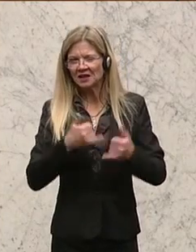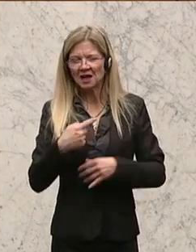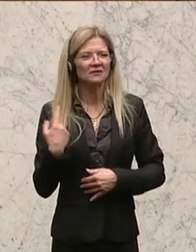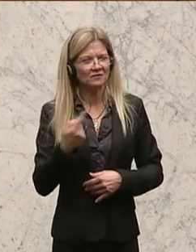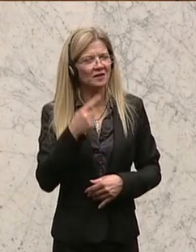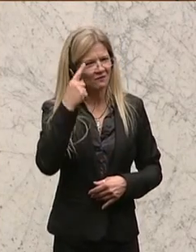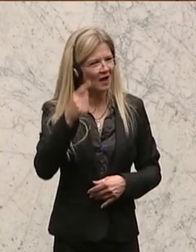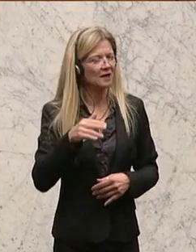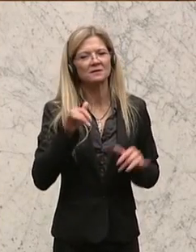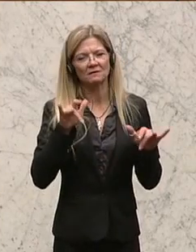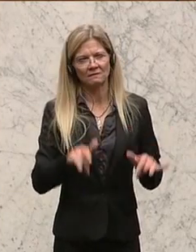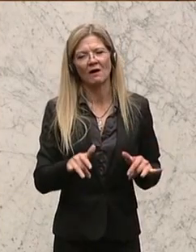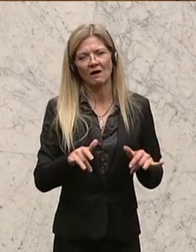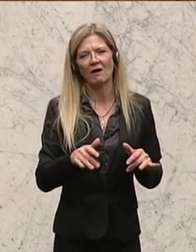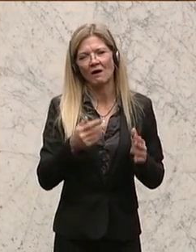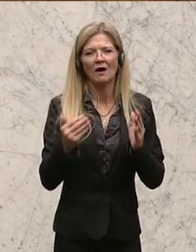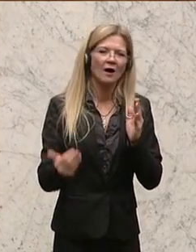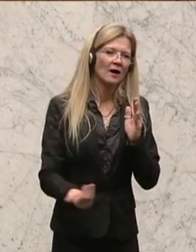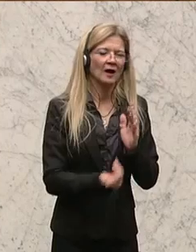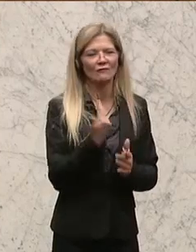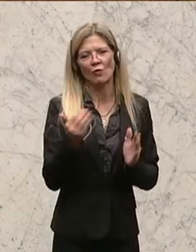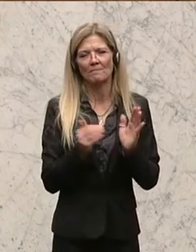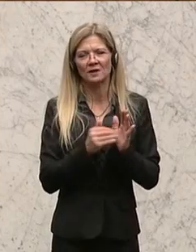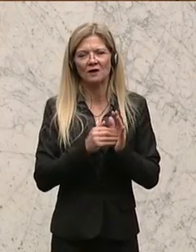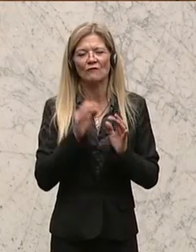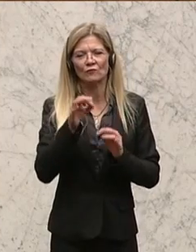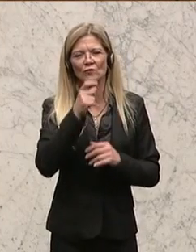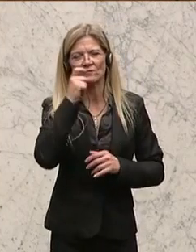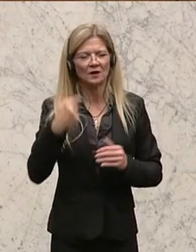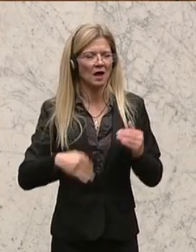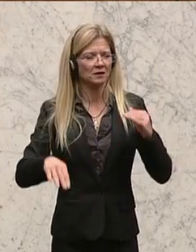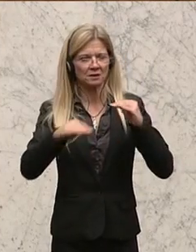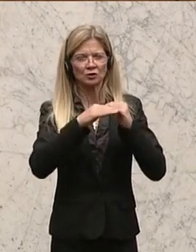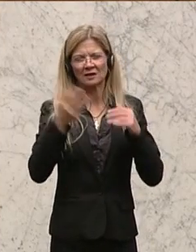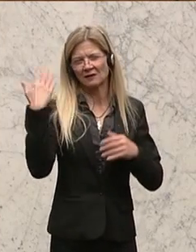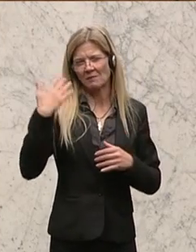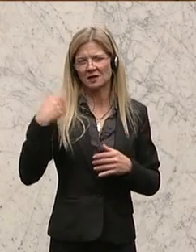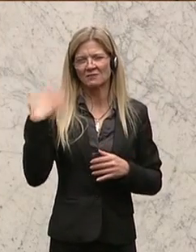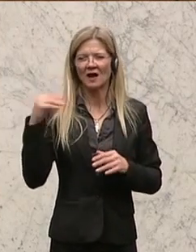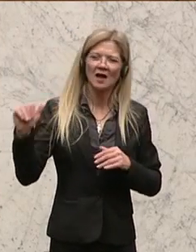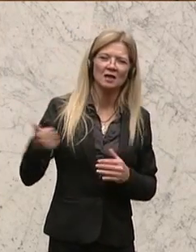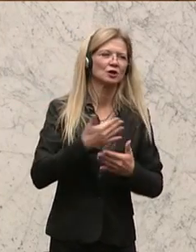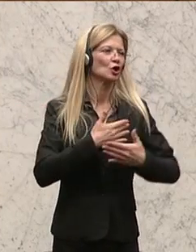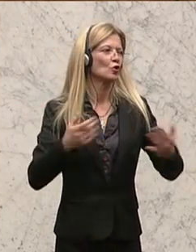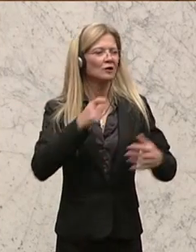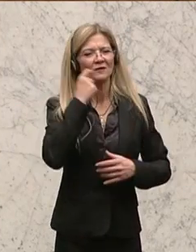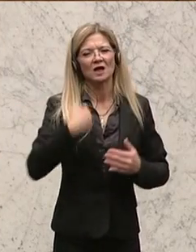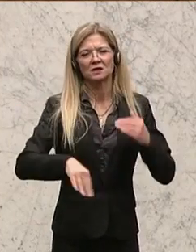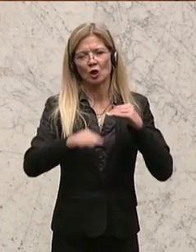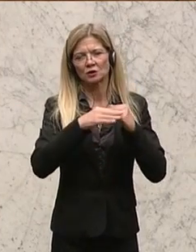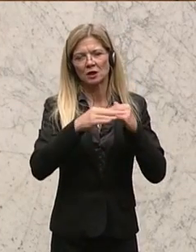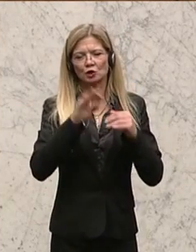Reformbedarf des Finanzausgleichs Bescheid. Da gab es das erste große Finanzausgleichsgutachten unter der